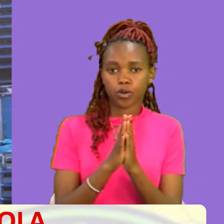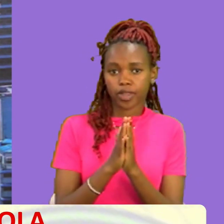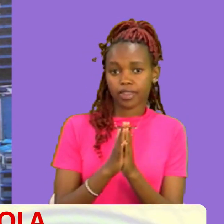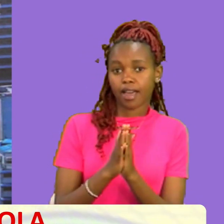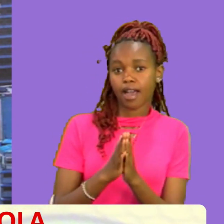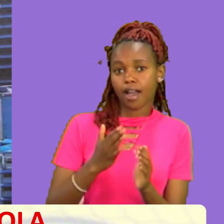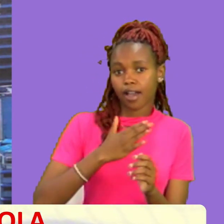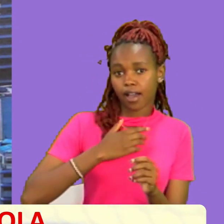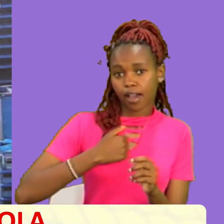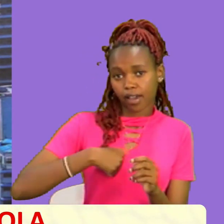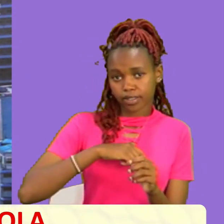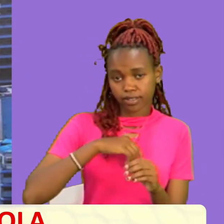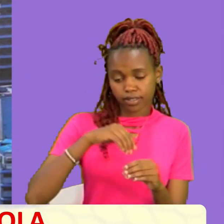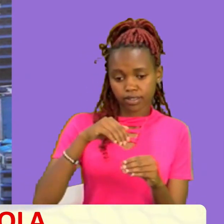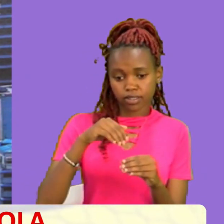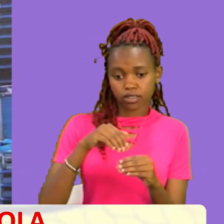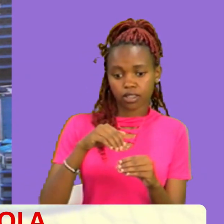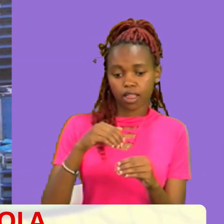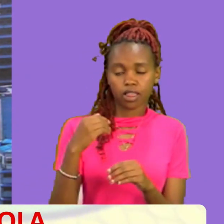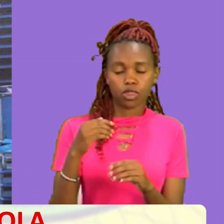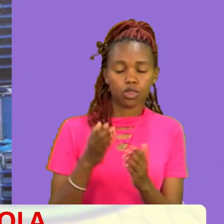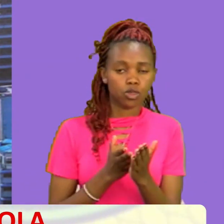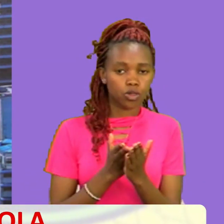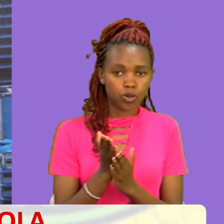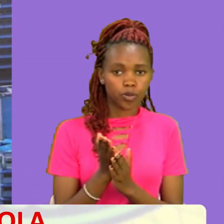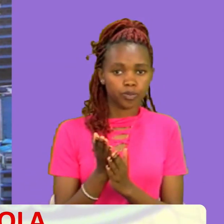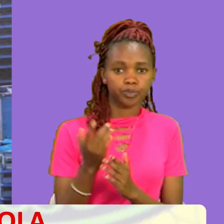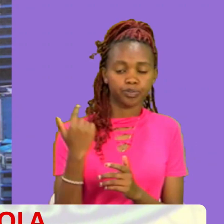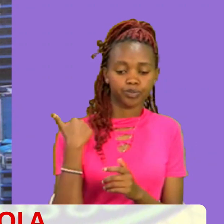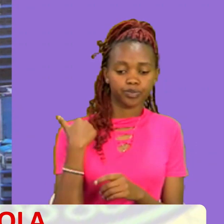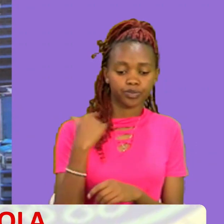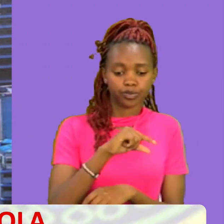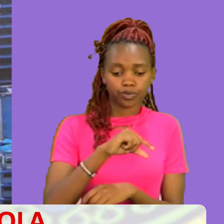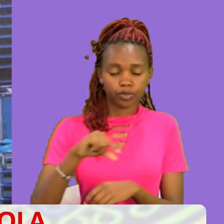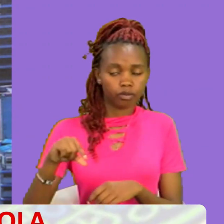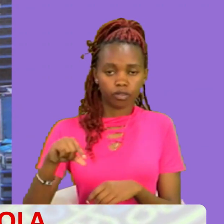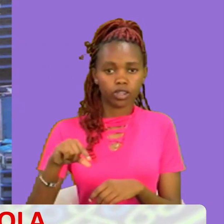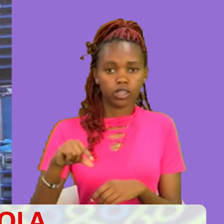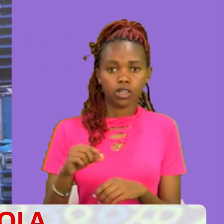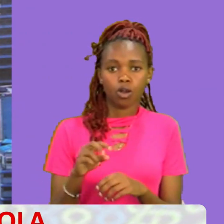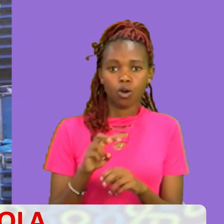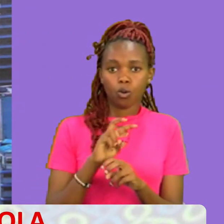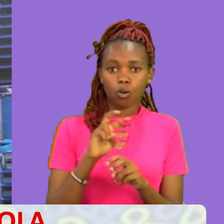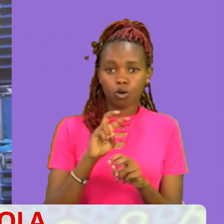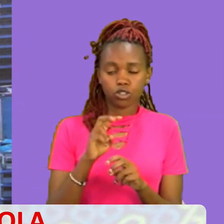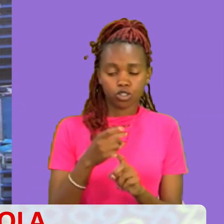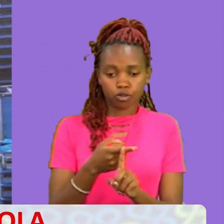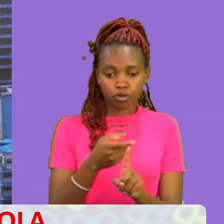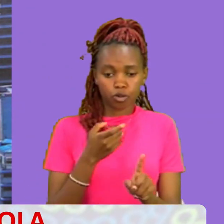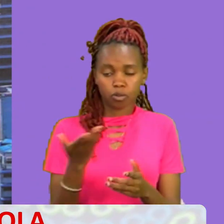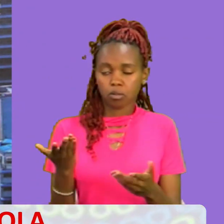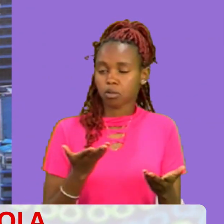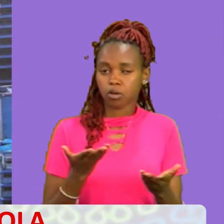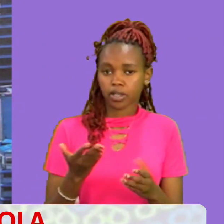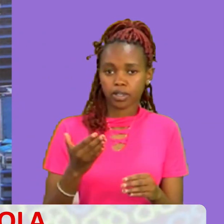kwenye runinga yako Kwenye TV yako Zungumuza nasi Na utuambie Una tutazama Ukiwa ni county gani ya Kenya Ama ni area